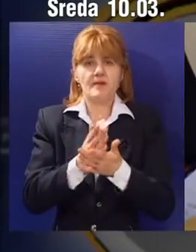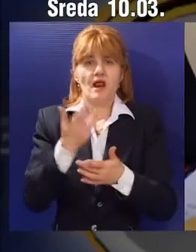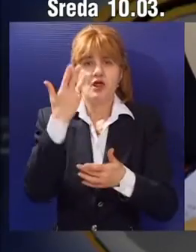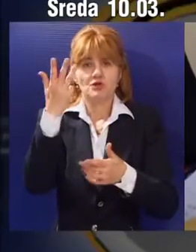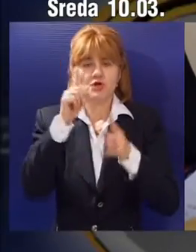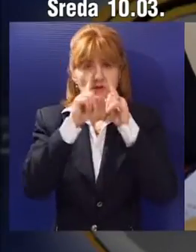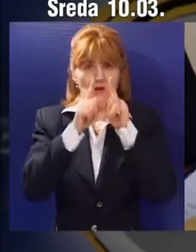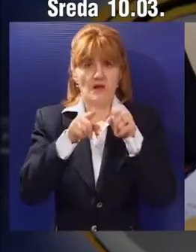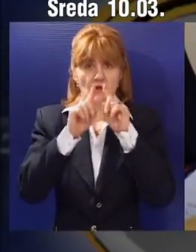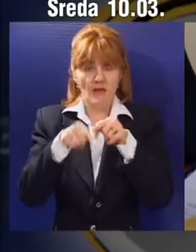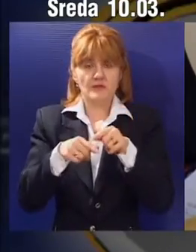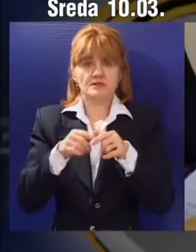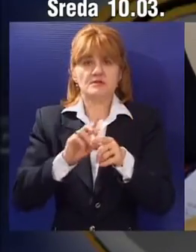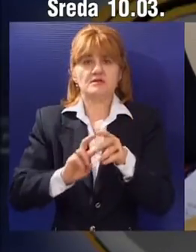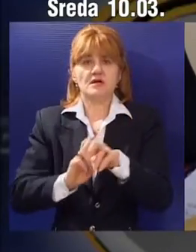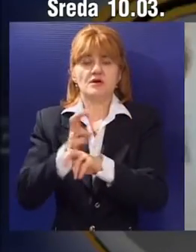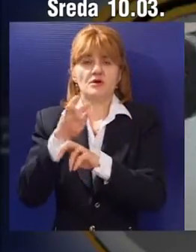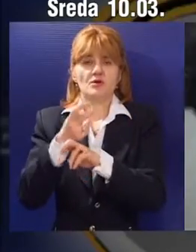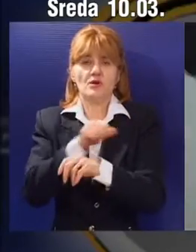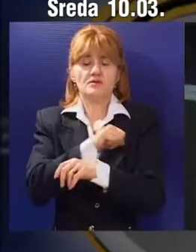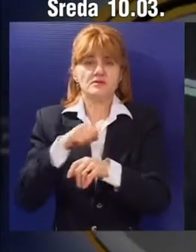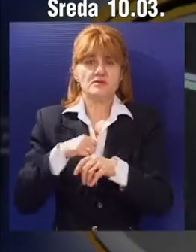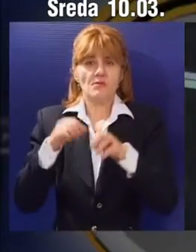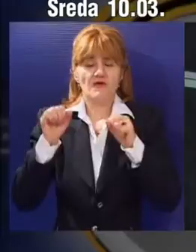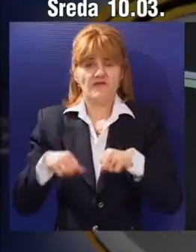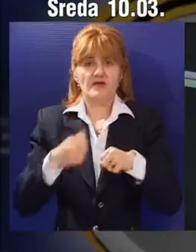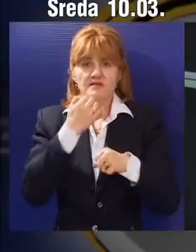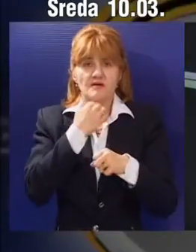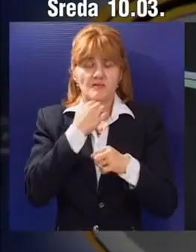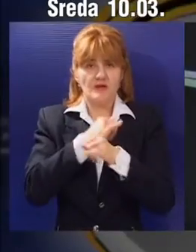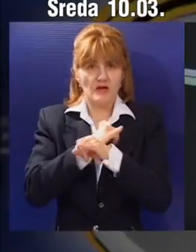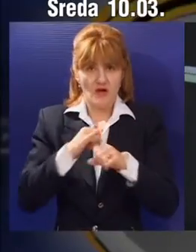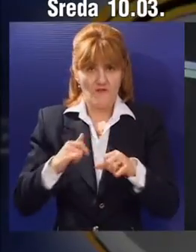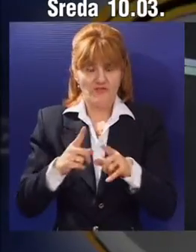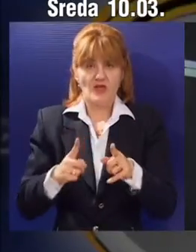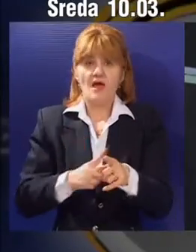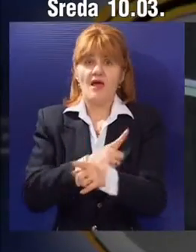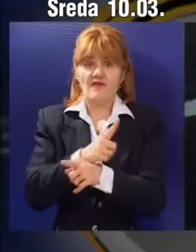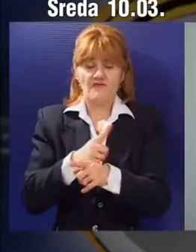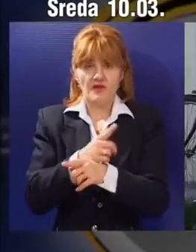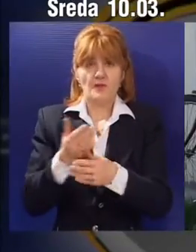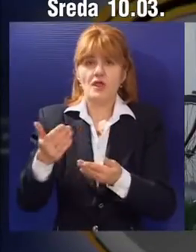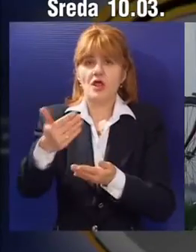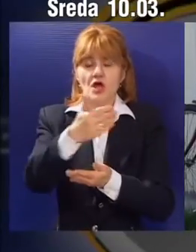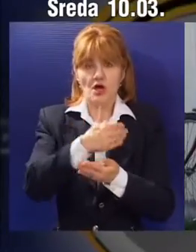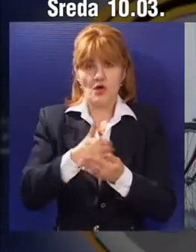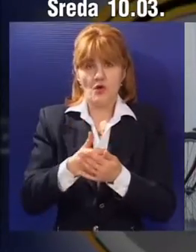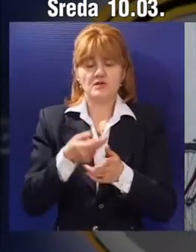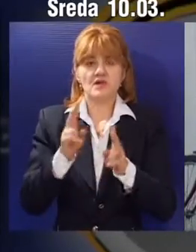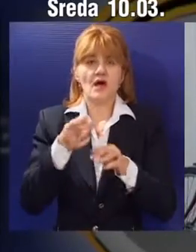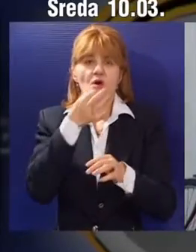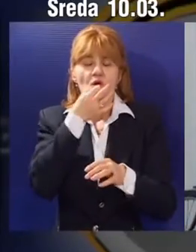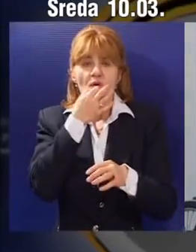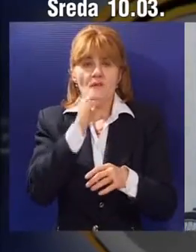napustila njihove prostorije i započela u potpunosti samostalan nastup na tržištu. Period inkubacije je iskorišćen da se uz određene